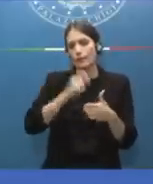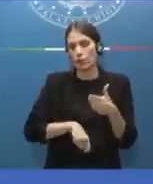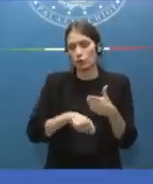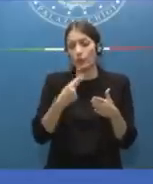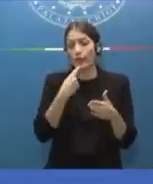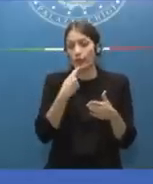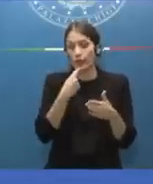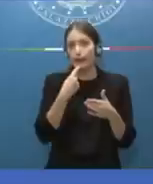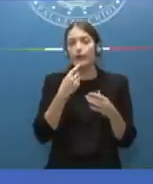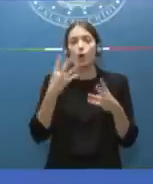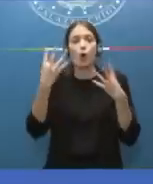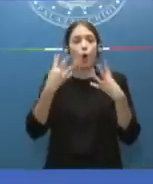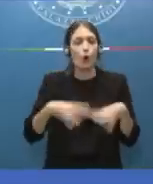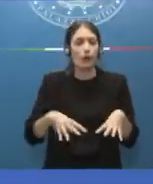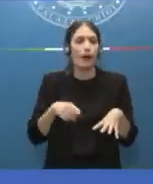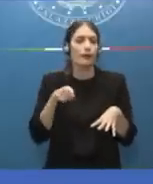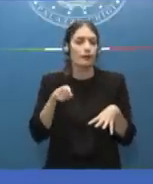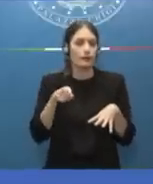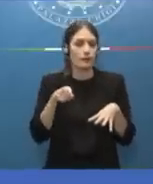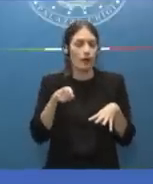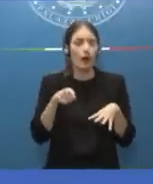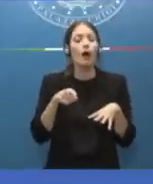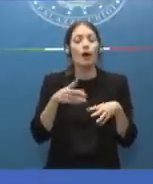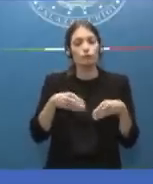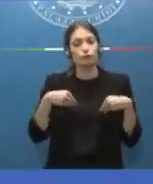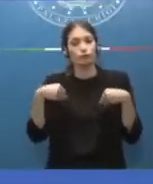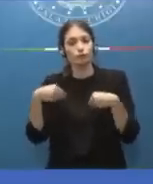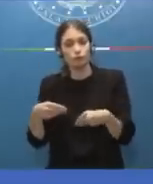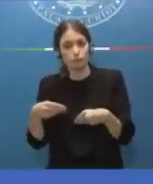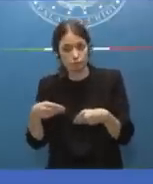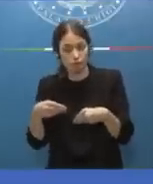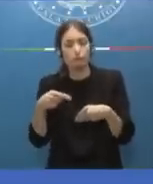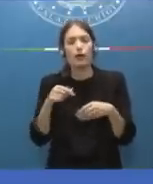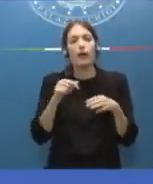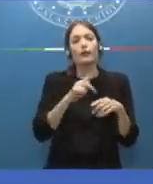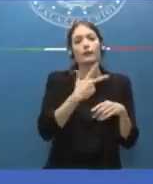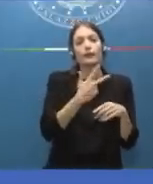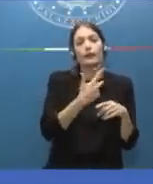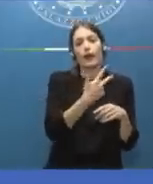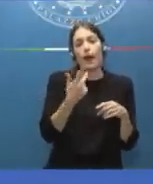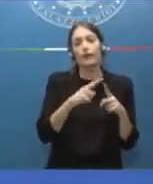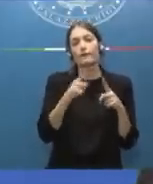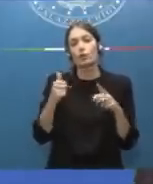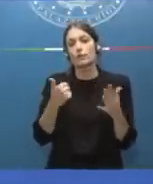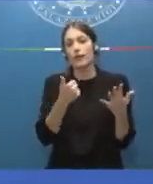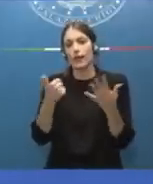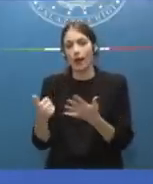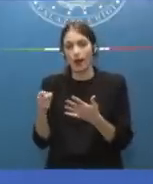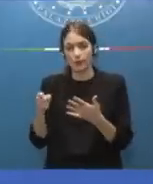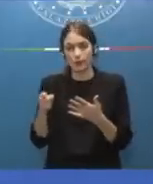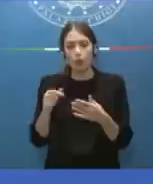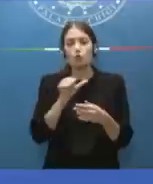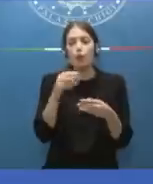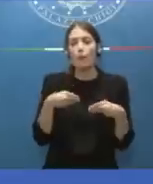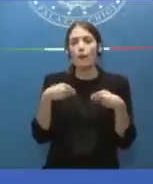organizza e commette da 3 a 6 anni. La sola partecipazione riduce ovviamente la pena ed è